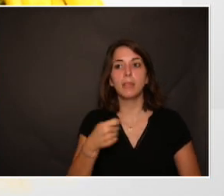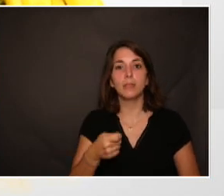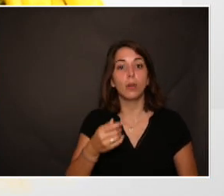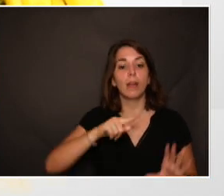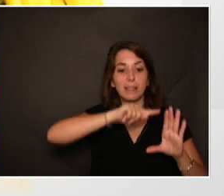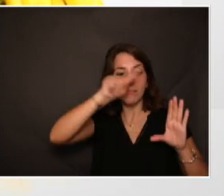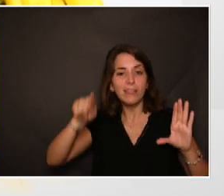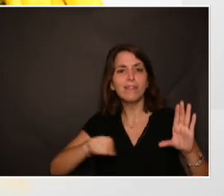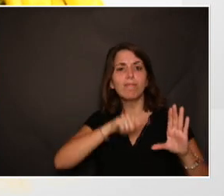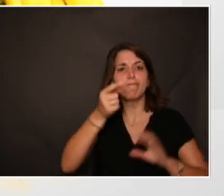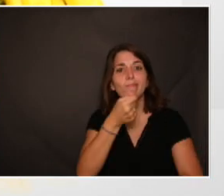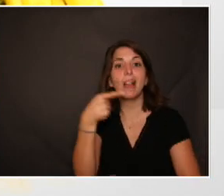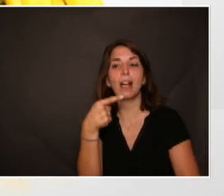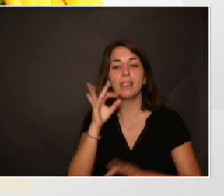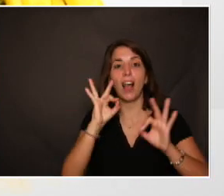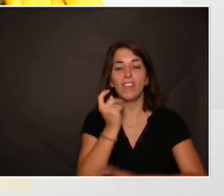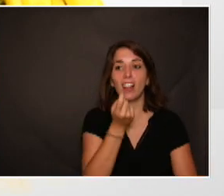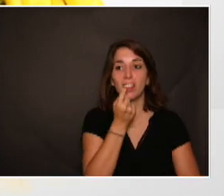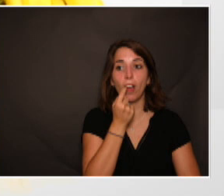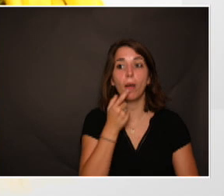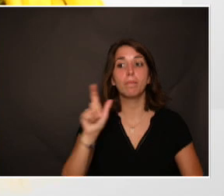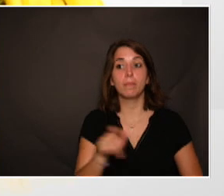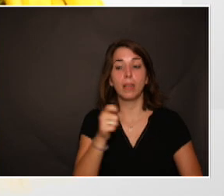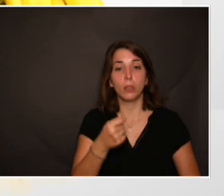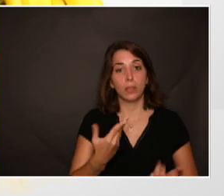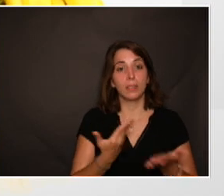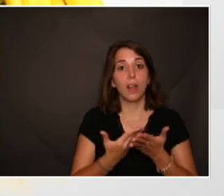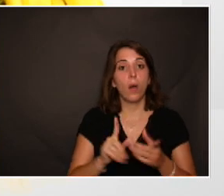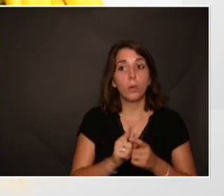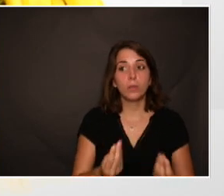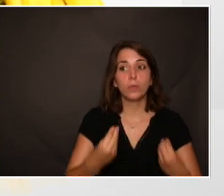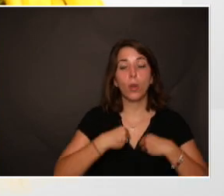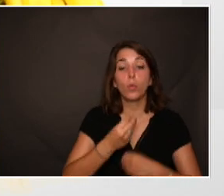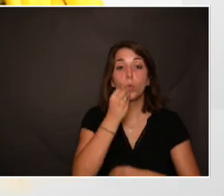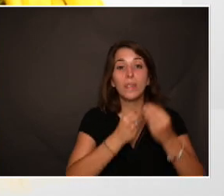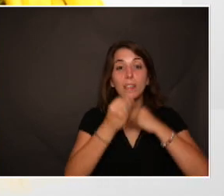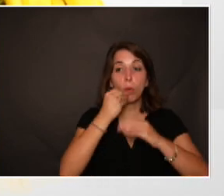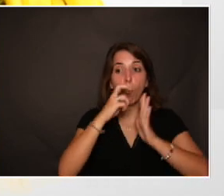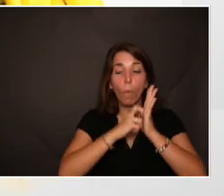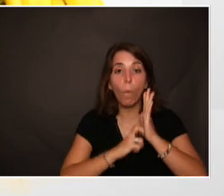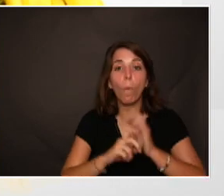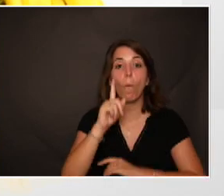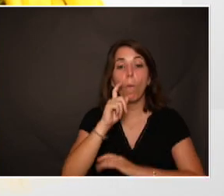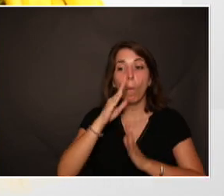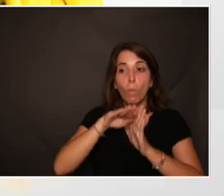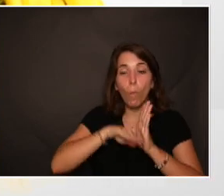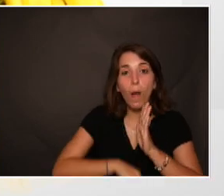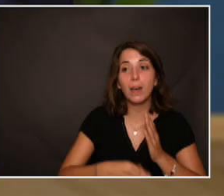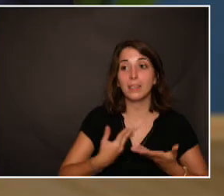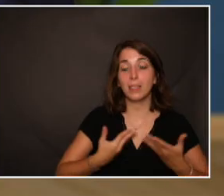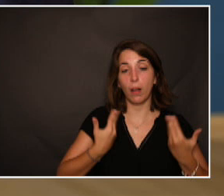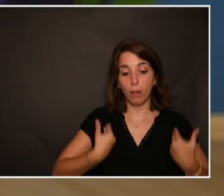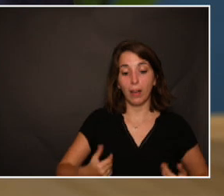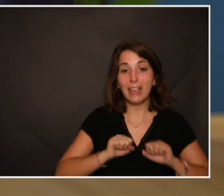vicieux sur l'état buccodentaire, on l'a vu, ça va retentir une dénutrition, une déshydratation pour aggraver les